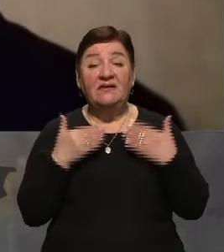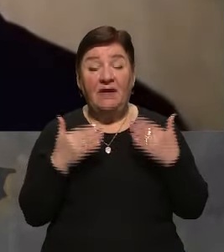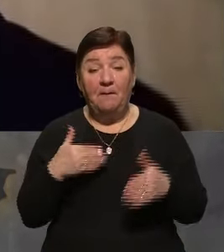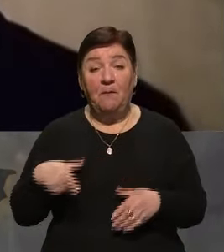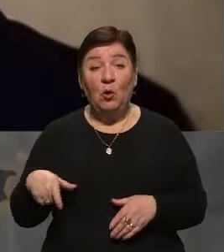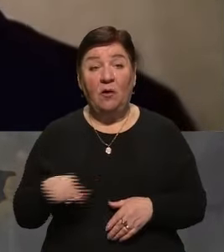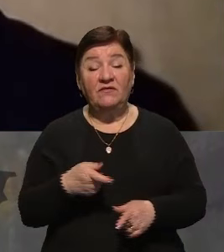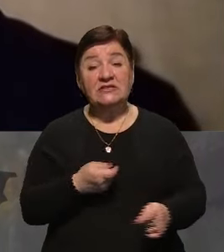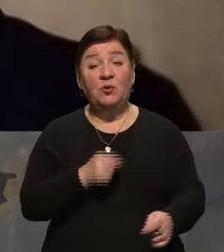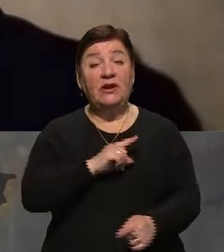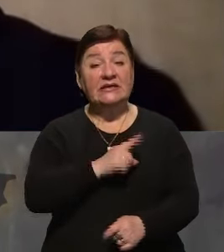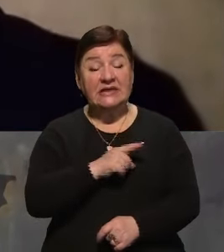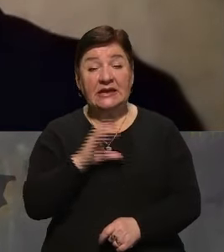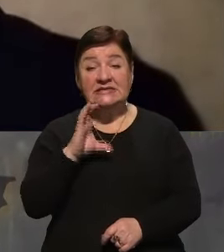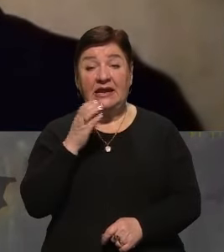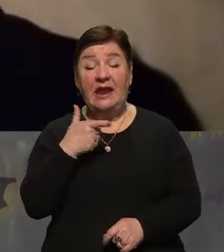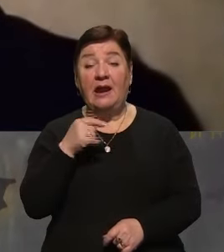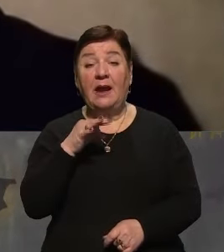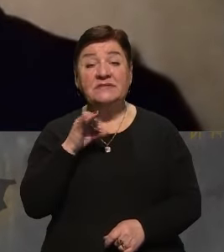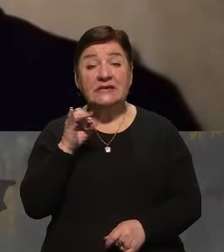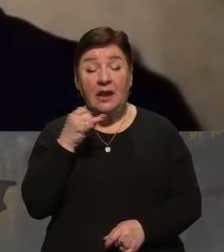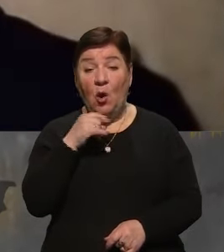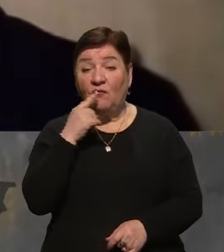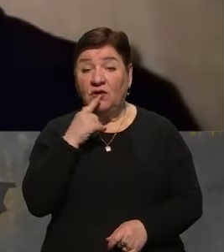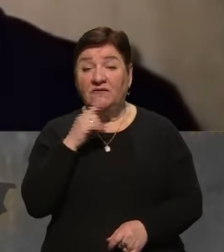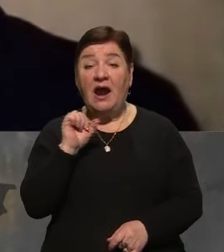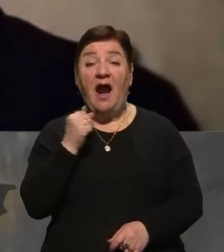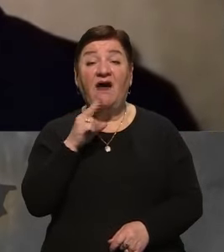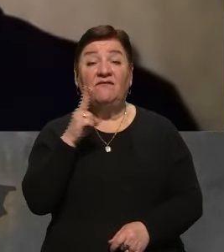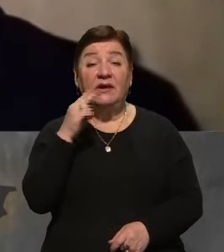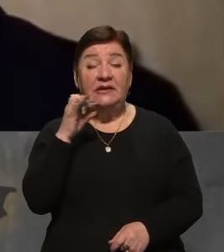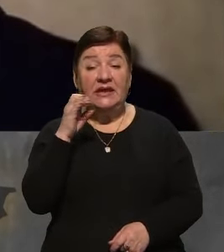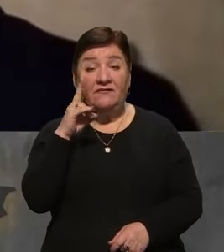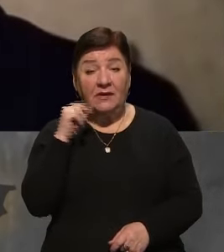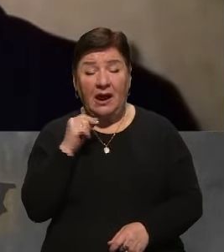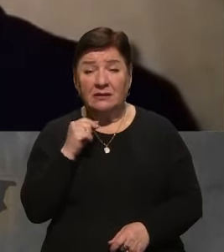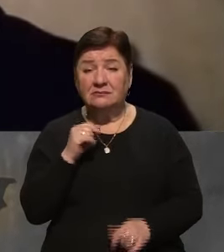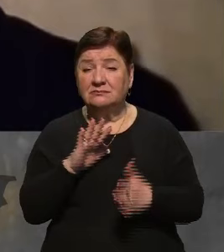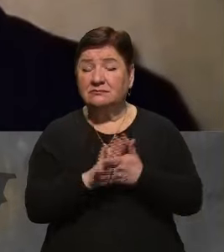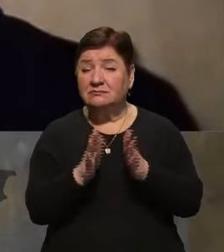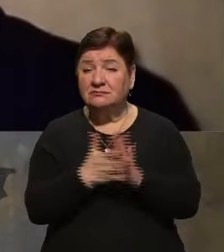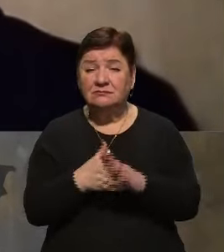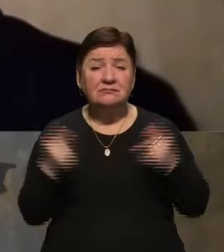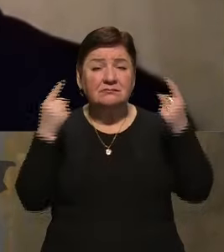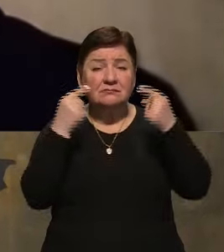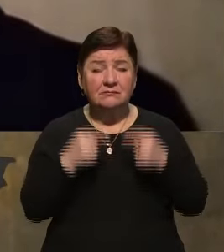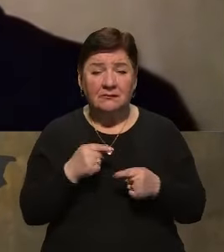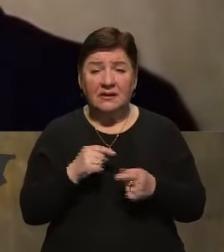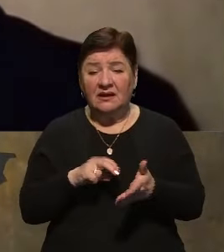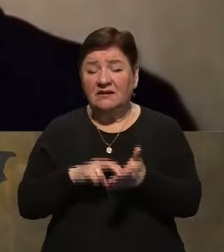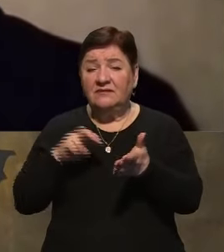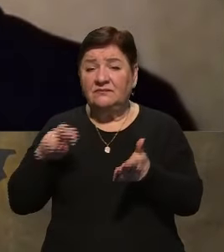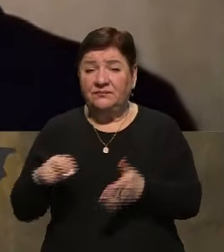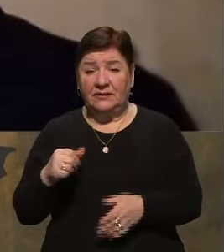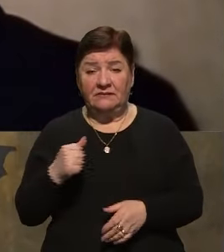запасу Збройних сил України Сергій Грабський, казав, що в Авдіївці ситуація доволі критична і, можливо, логічніше буде вивезти звідти